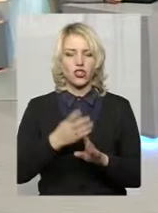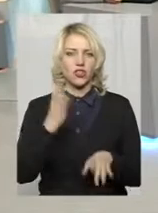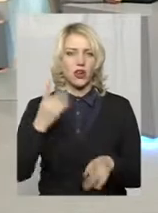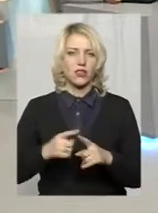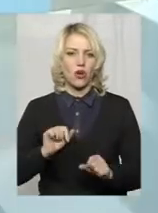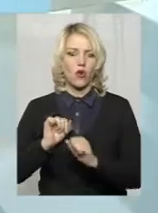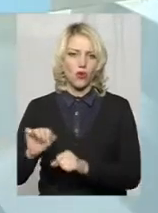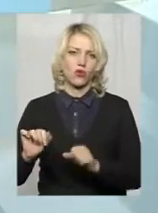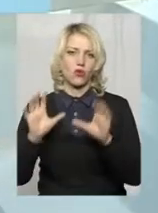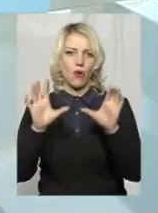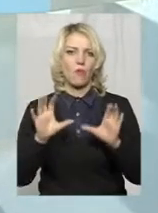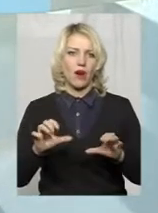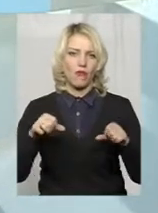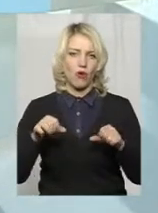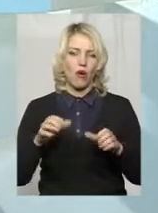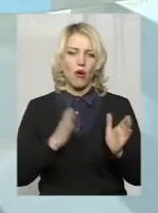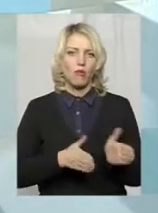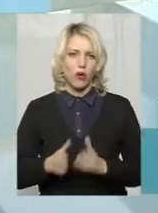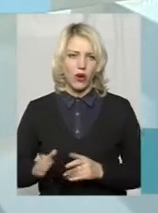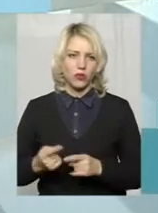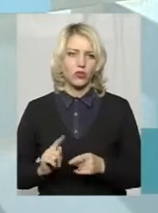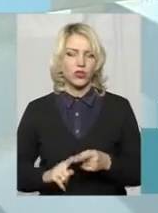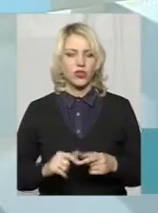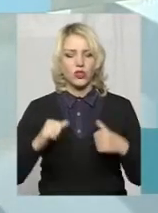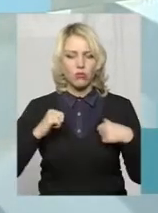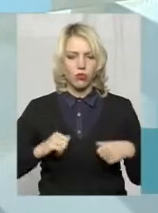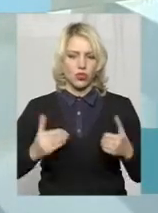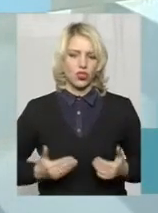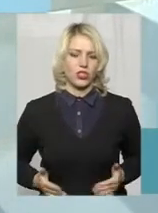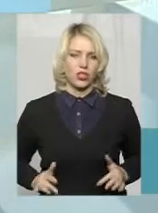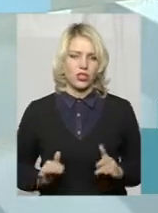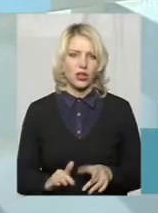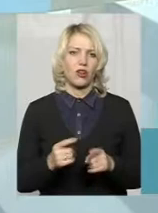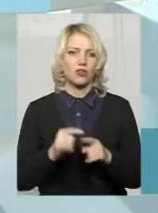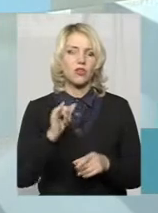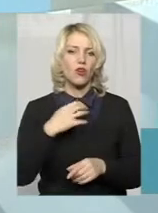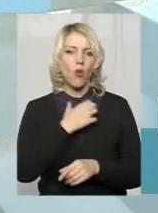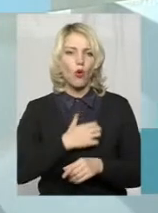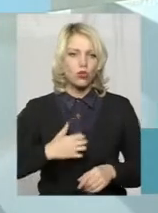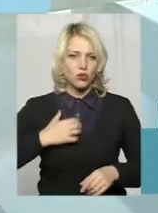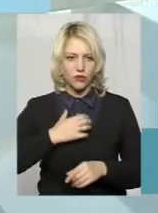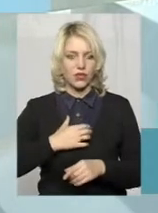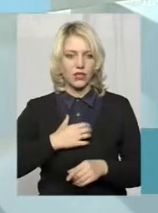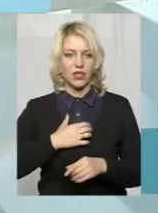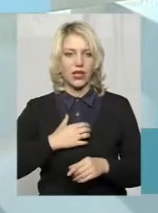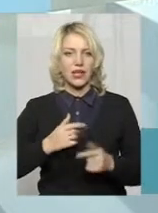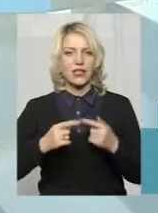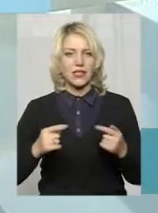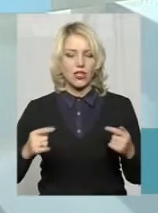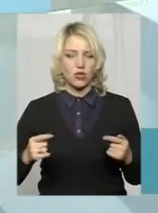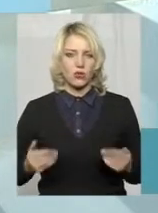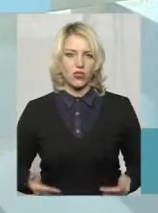сказати, щоб і спокій, забезпечення спокою, життєдіяльності і основних засобів